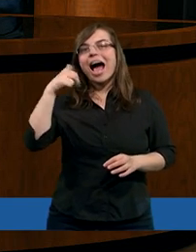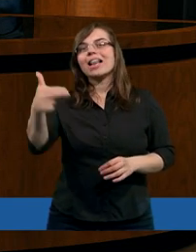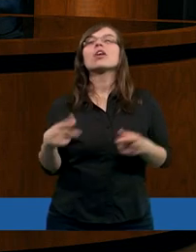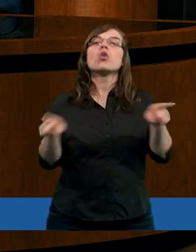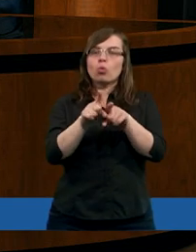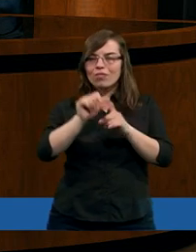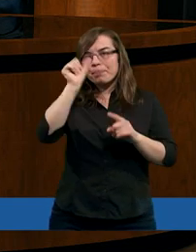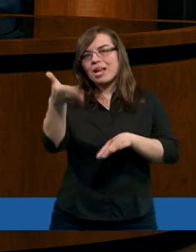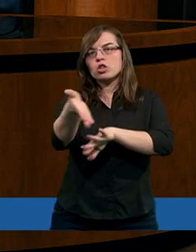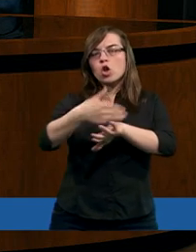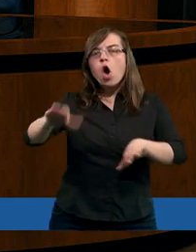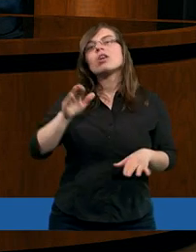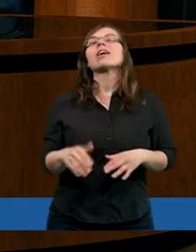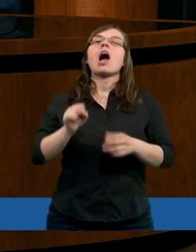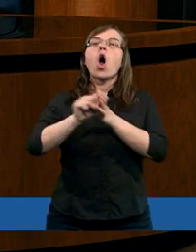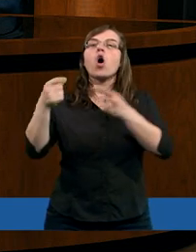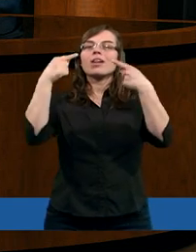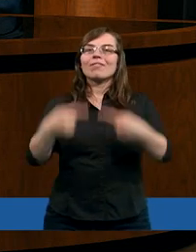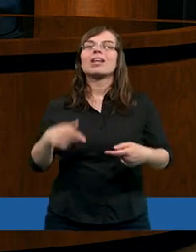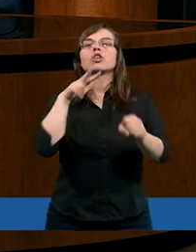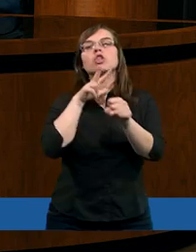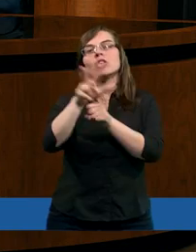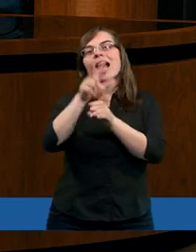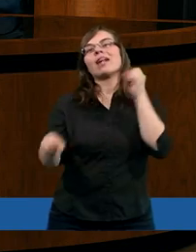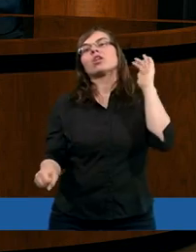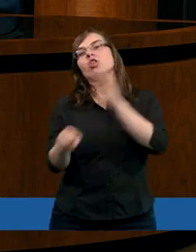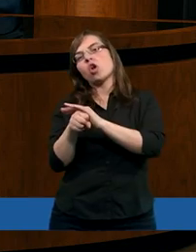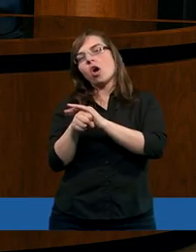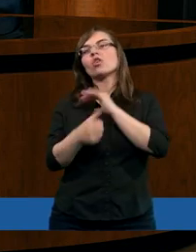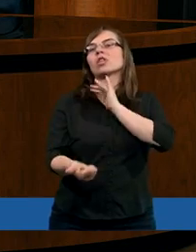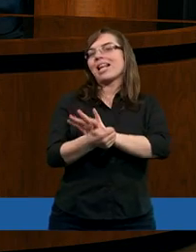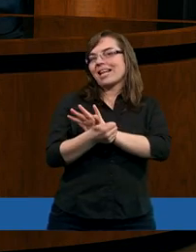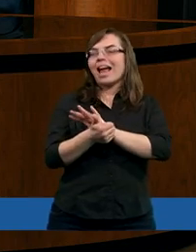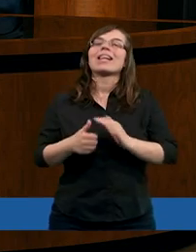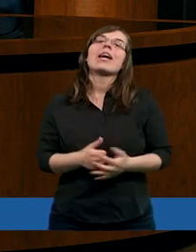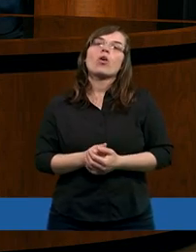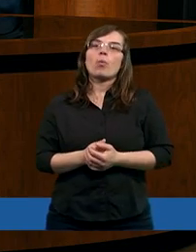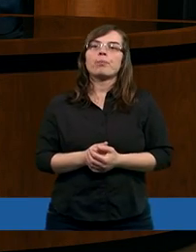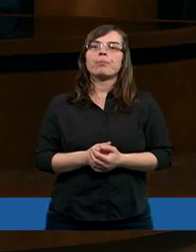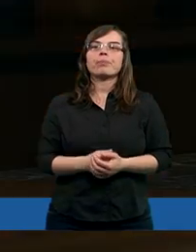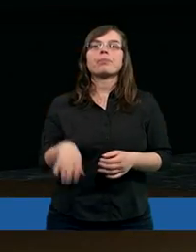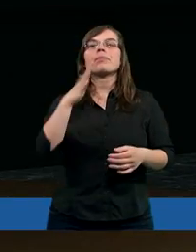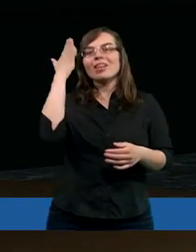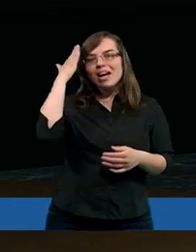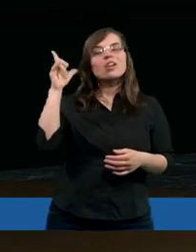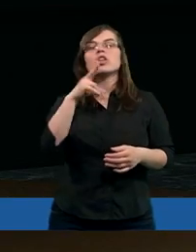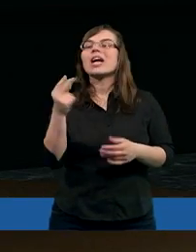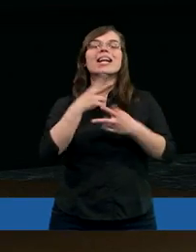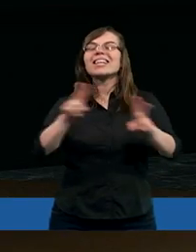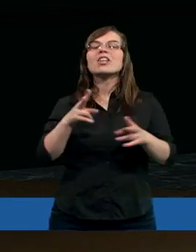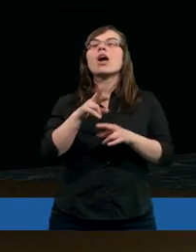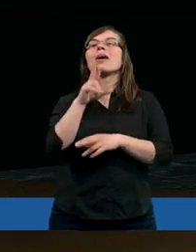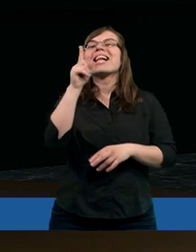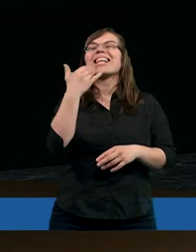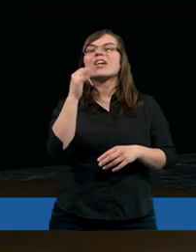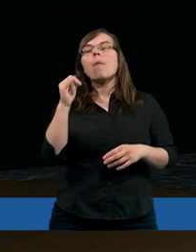rozdziału również pierwszego, od wiersza trzynastego do szesnastego. Wiedząc, że nie